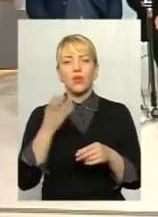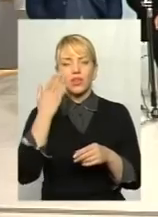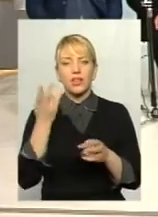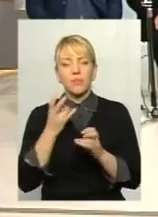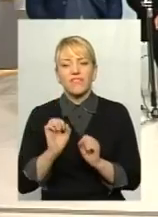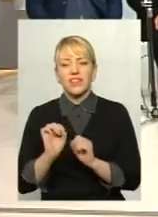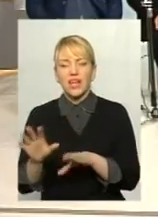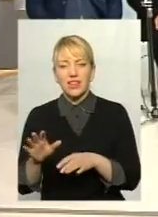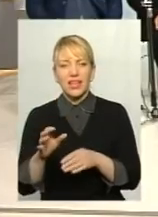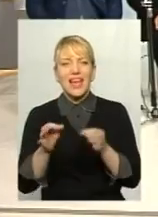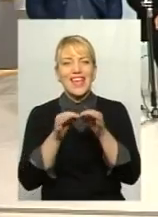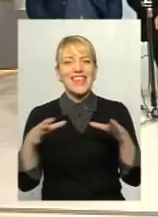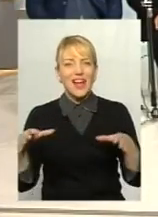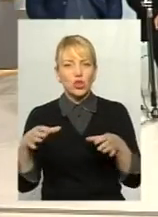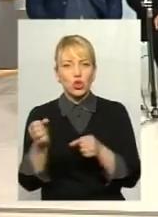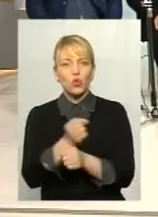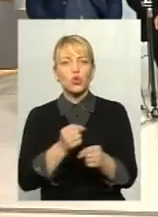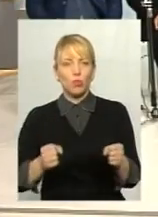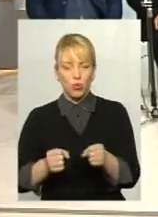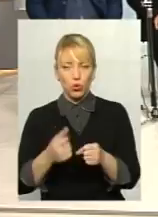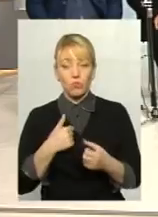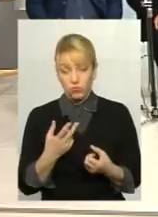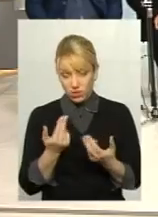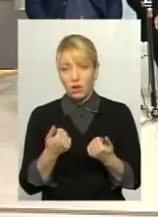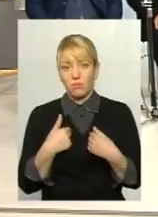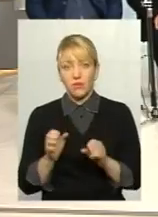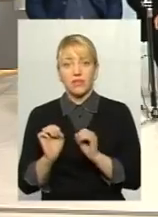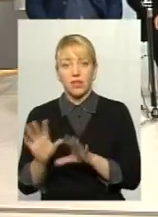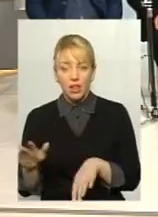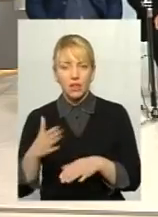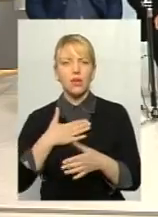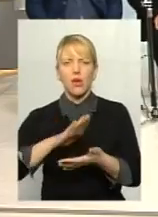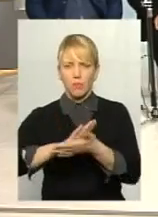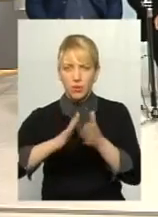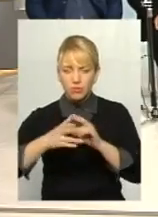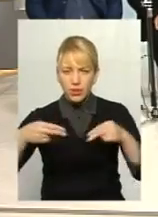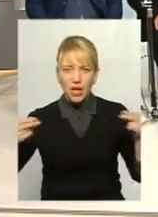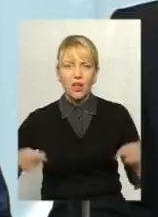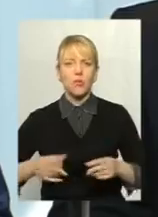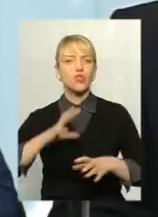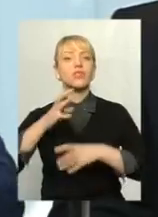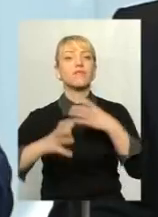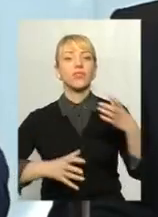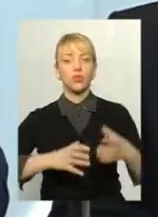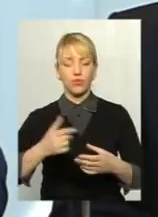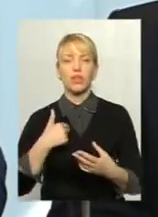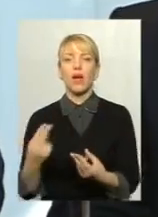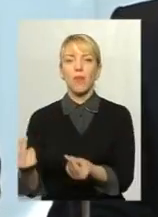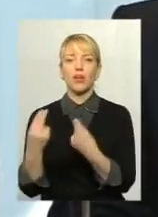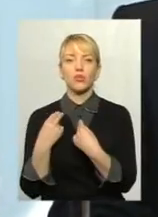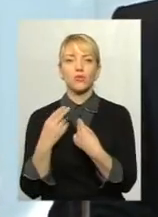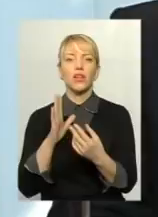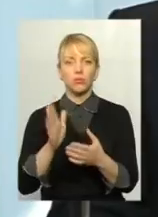ніколи не буде війни. Ми віддали, підписали меморандум світовий, гарантували найбільші країни світу. І от ми отримали війну.